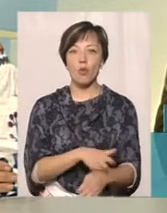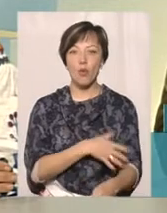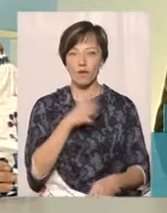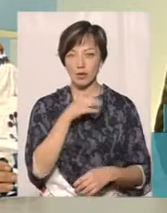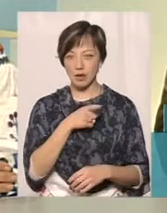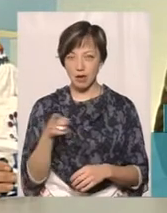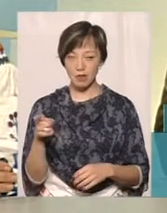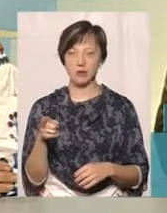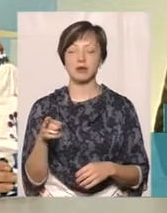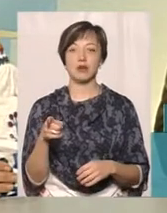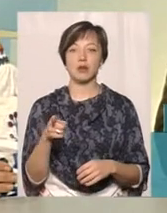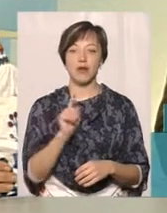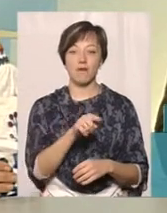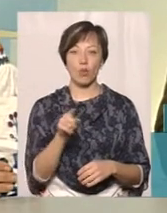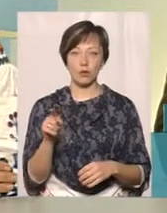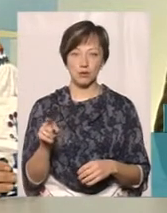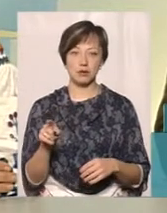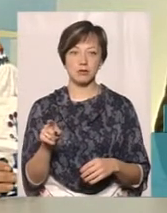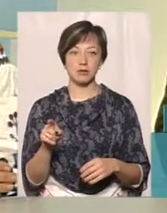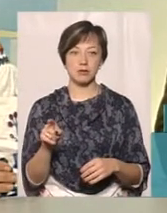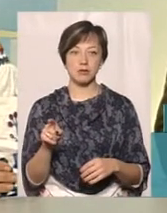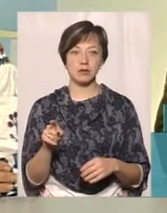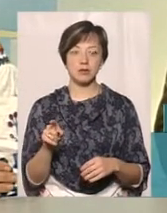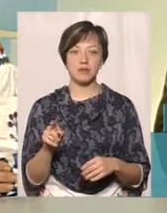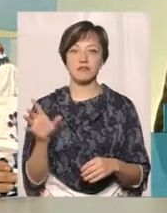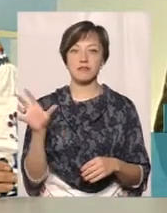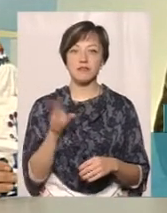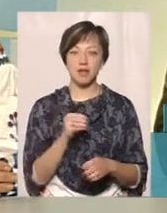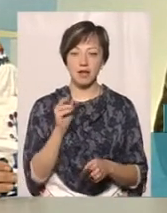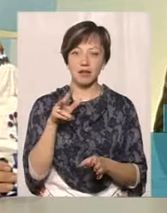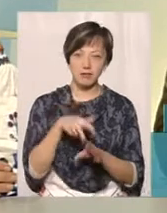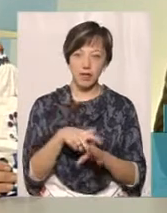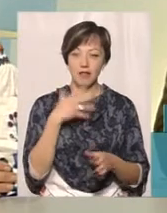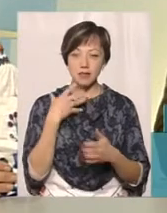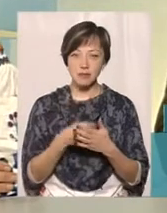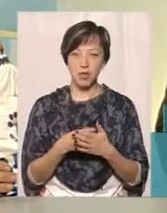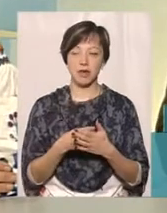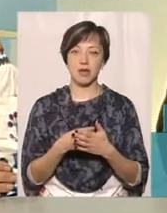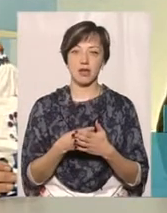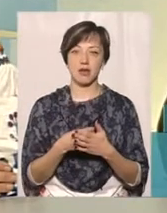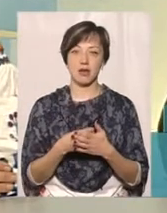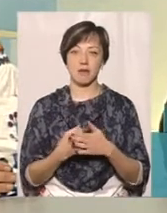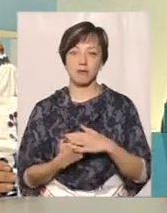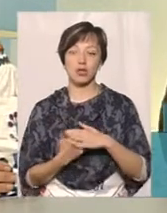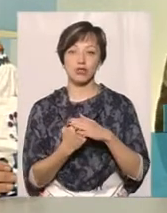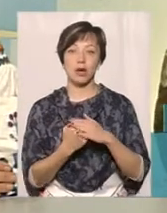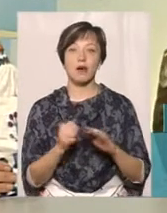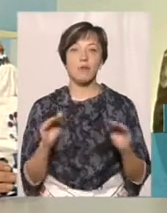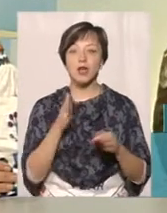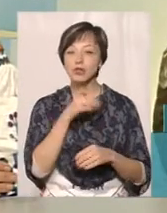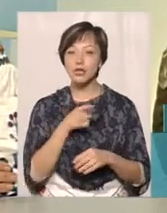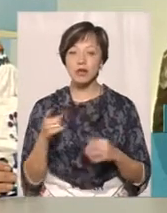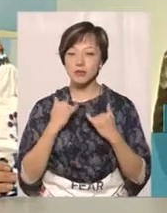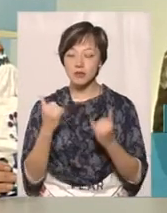термін, вони це все несуть на своїх плечах, вони менше часу